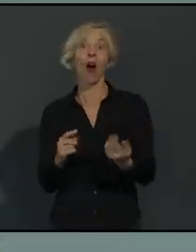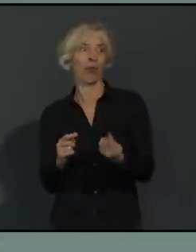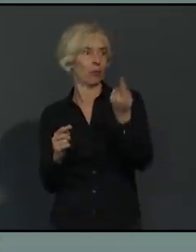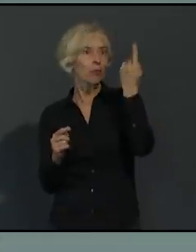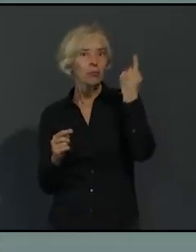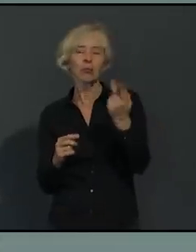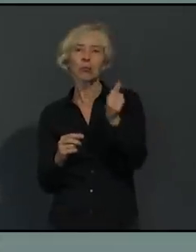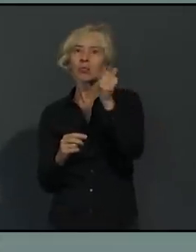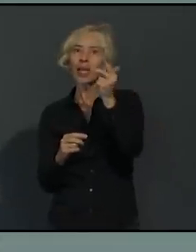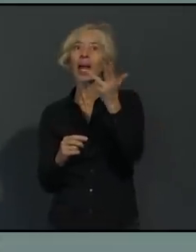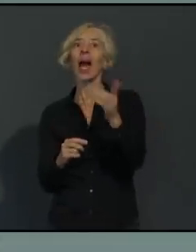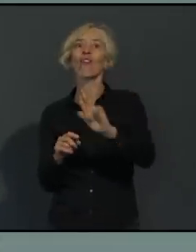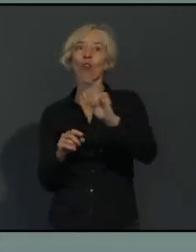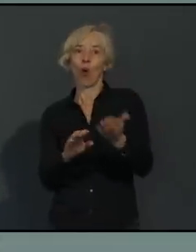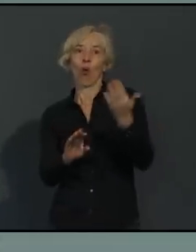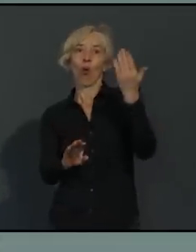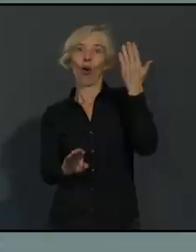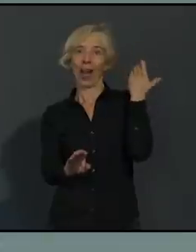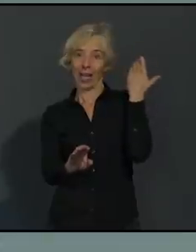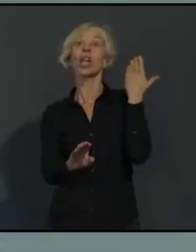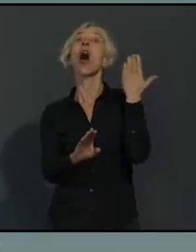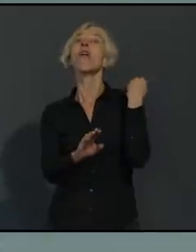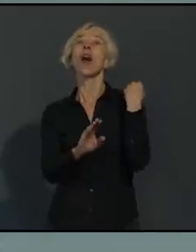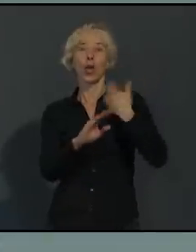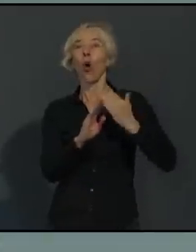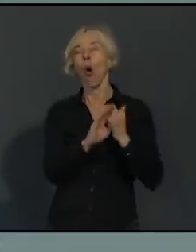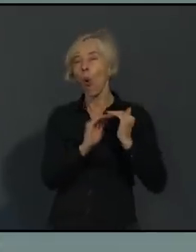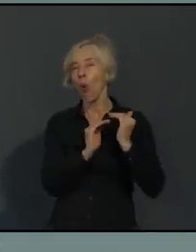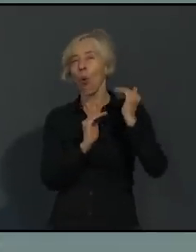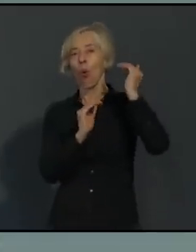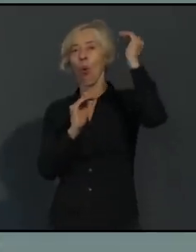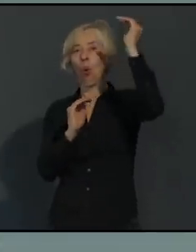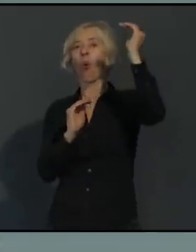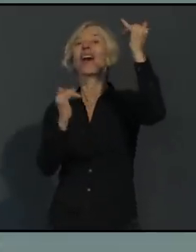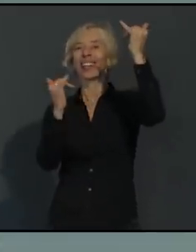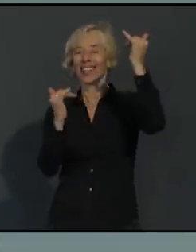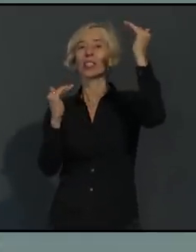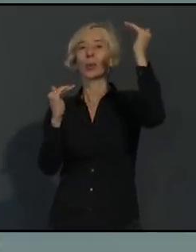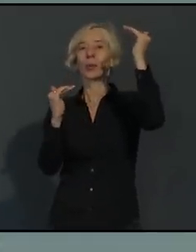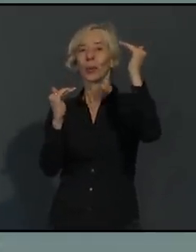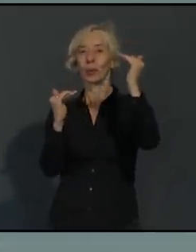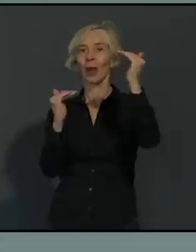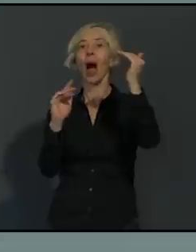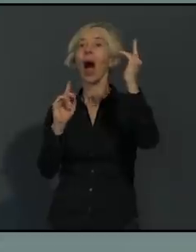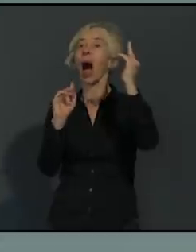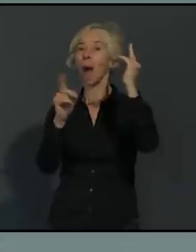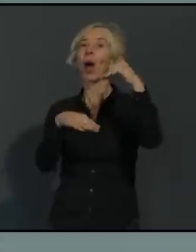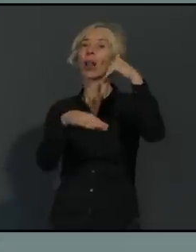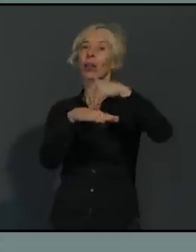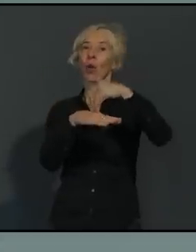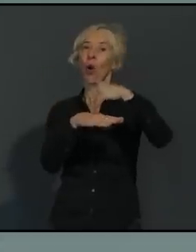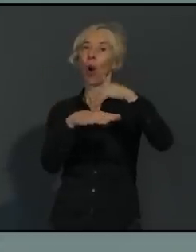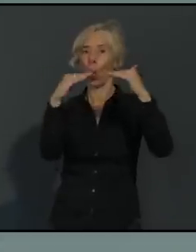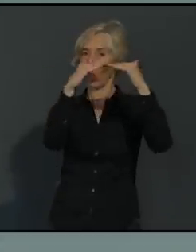hat. Aber wir haben eben ein Plateau erreicht, das immer so zwischen 270 und 300 pro 100.000 Einwohnern